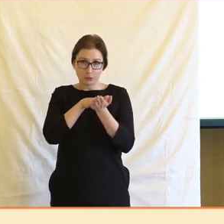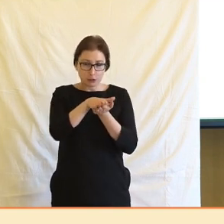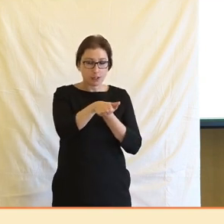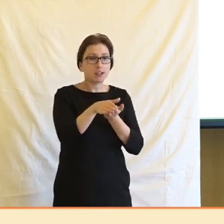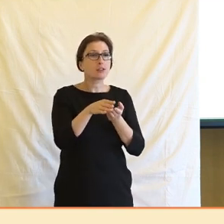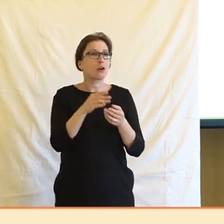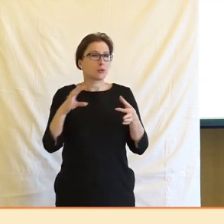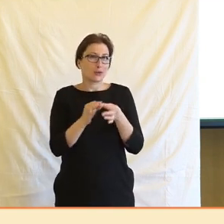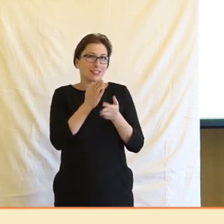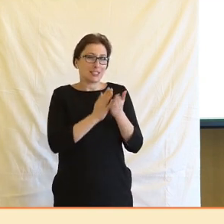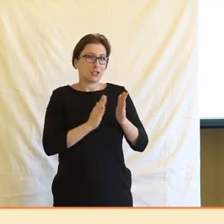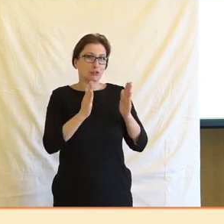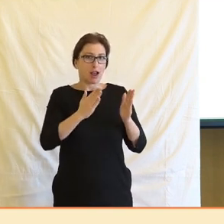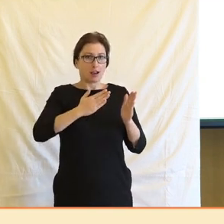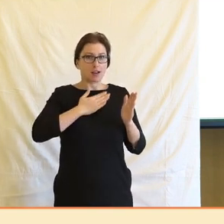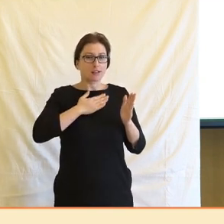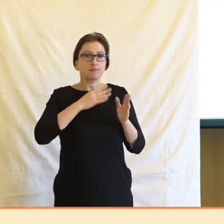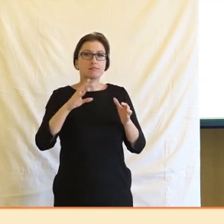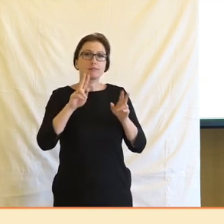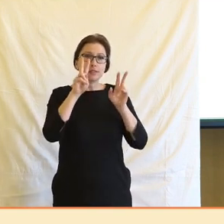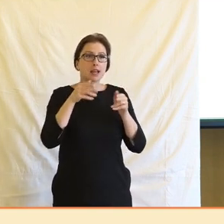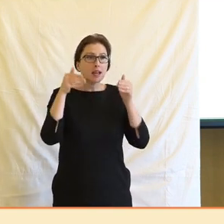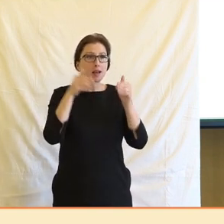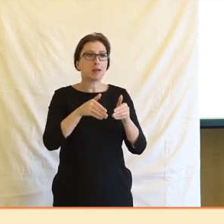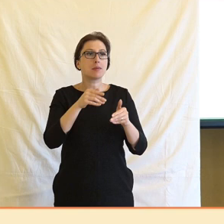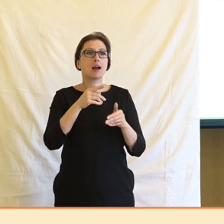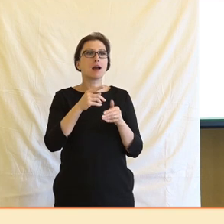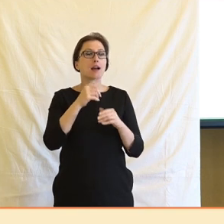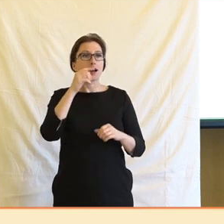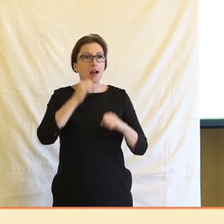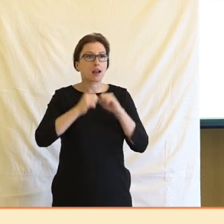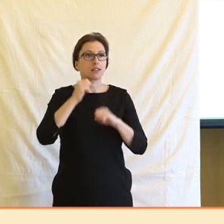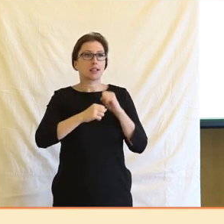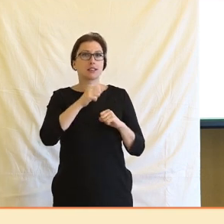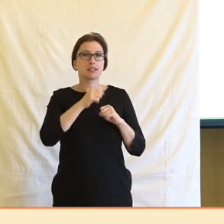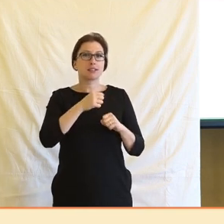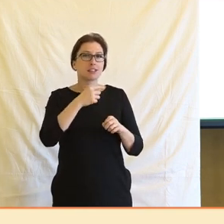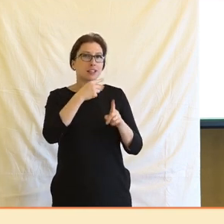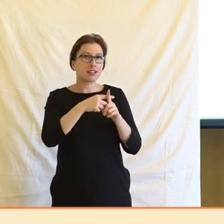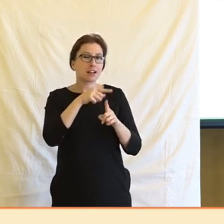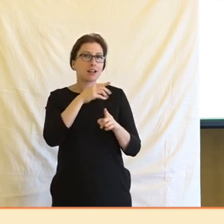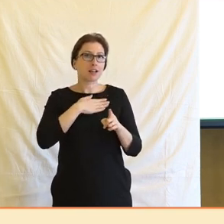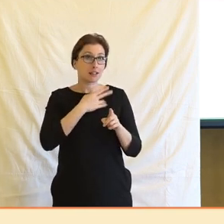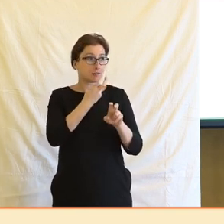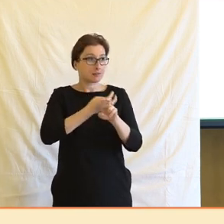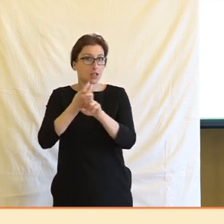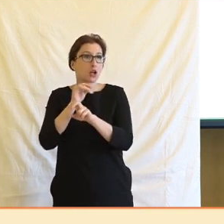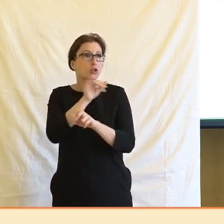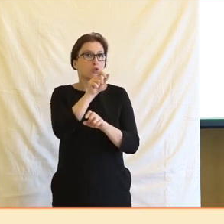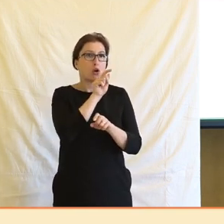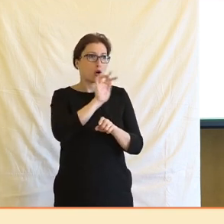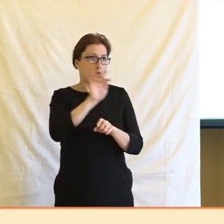týkalo charakteristiky těch našich respondentů vše a já